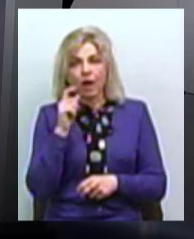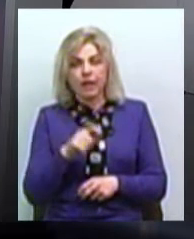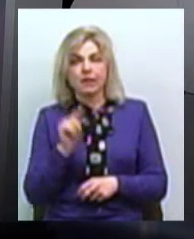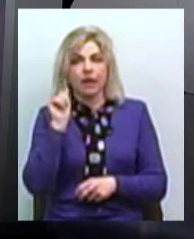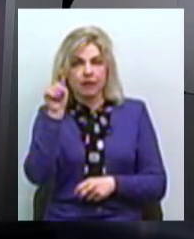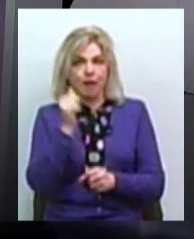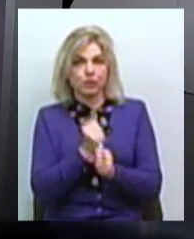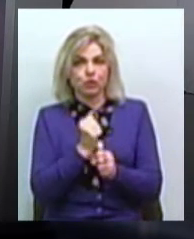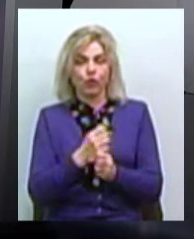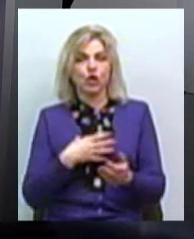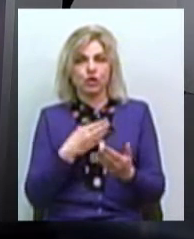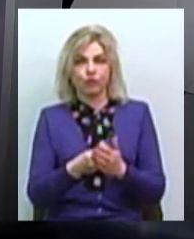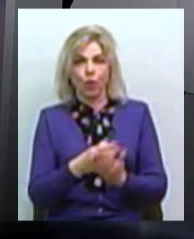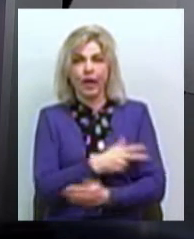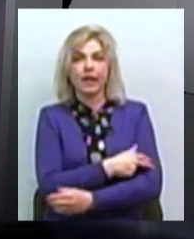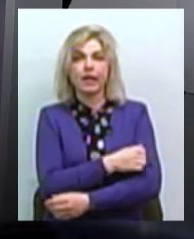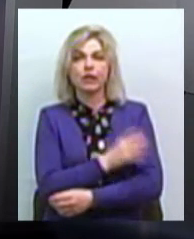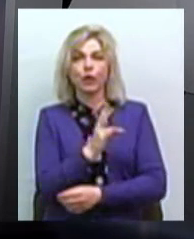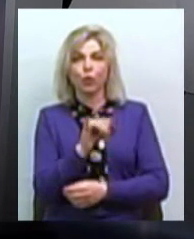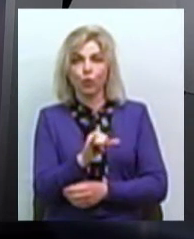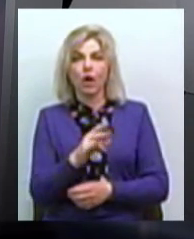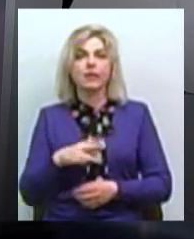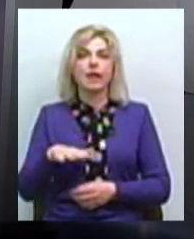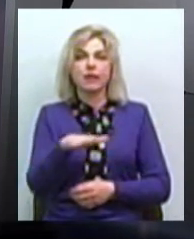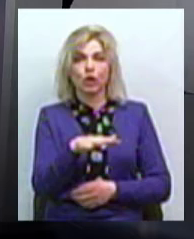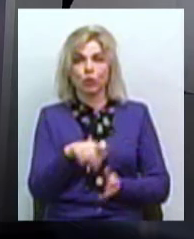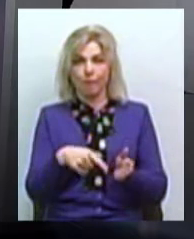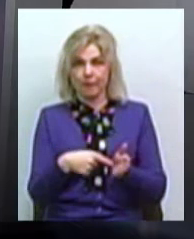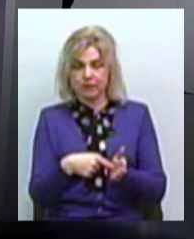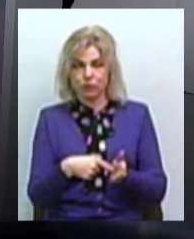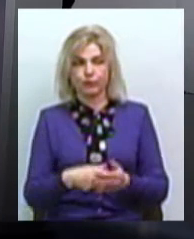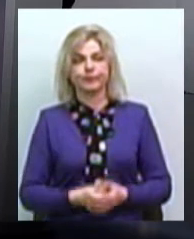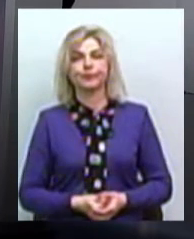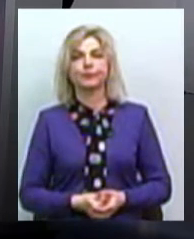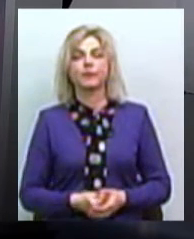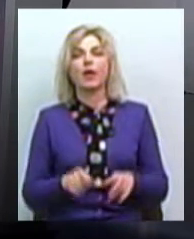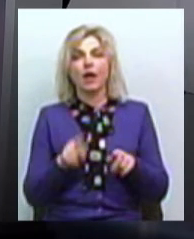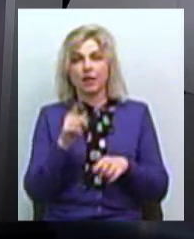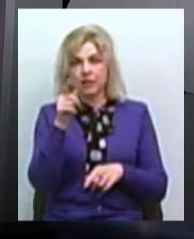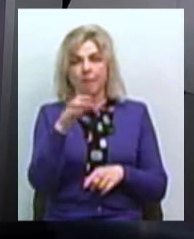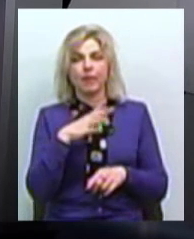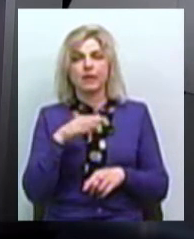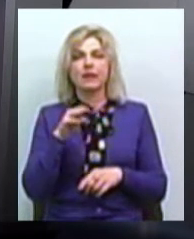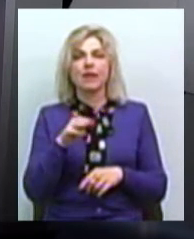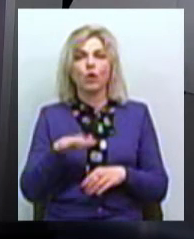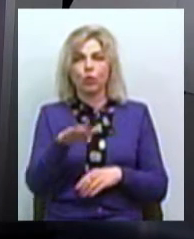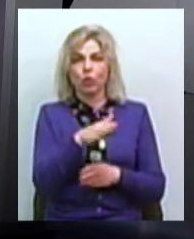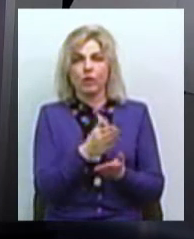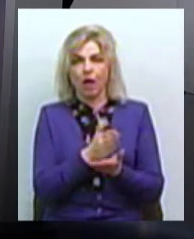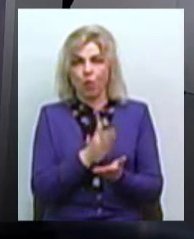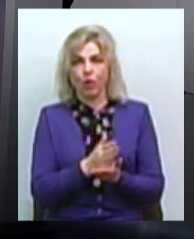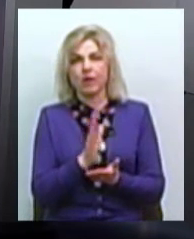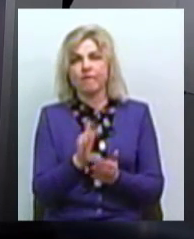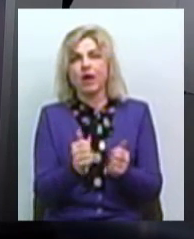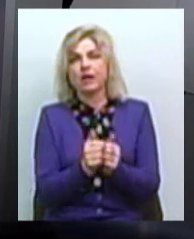створили свою клініку на території міста. Тобто стійну клініку? Так, яка там була територіально розташована десь